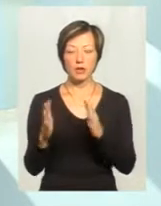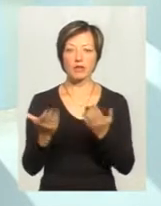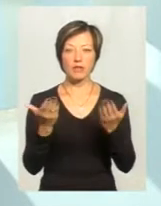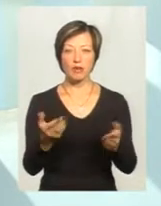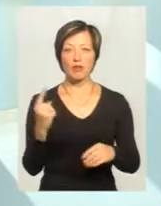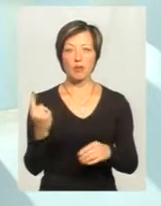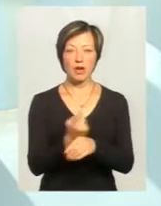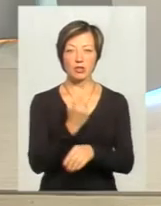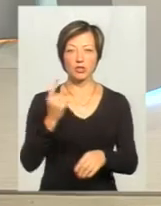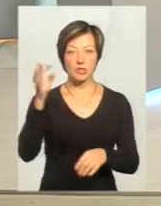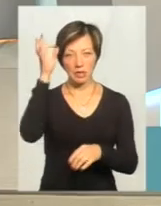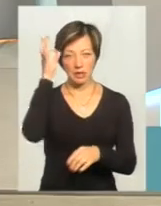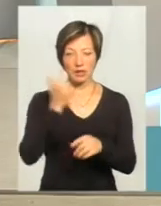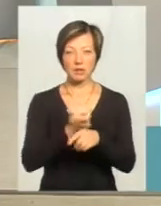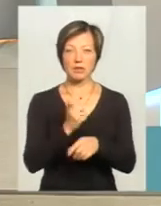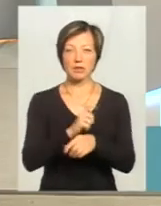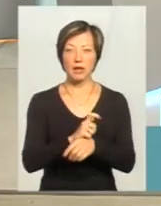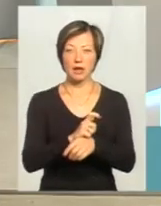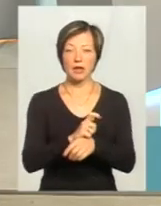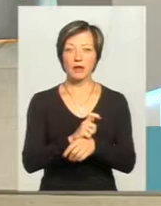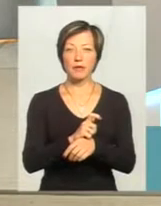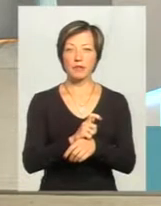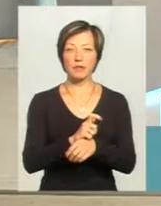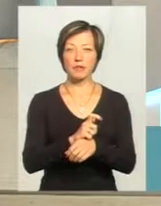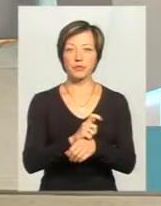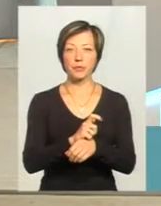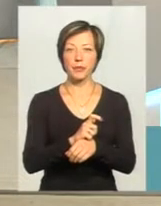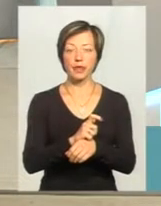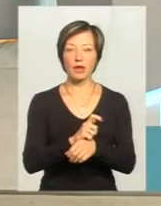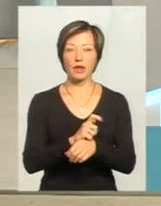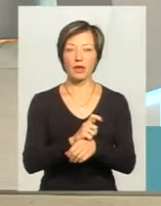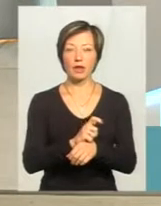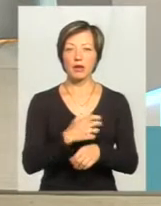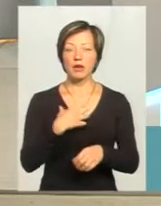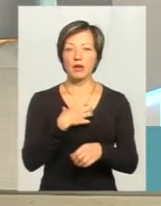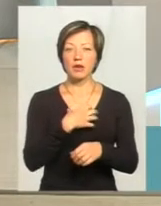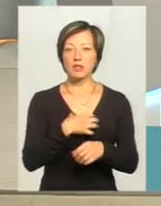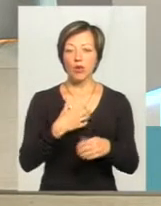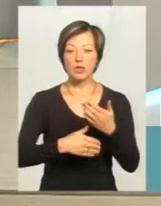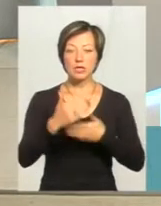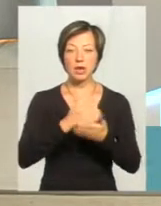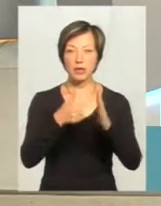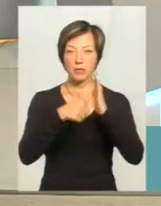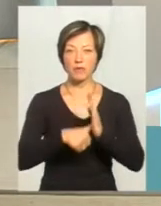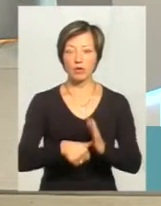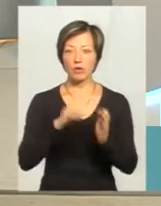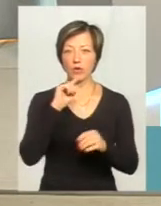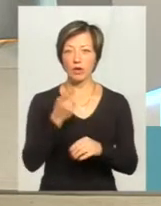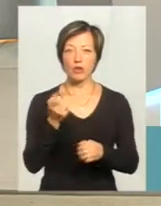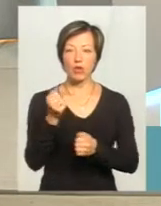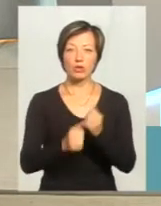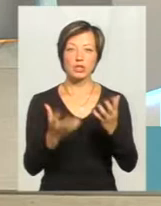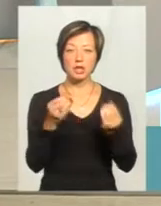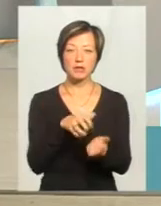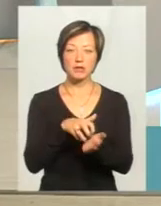вперше згадали, вони найкричущі з останніх, можливо, півроку, рік. Але, на жаль, кожен день – це збиті тварини,